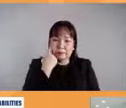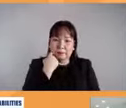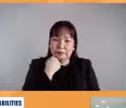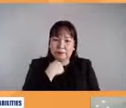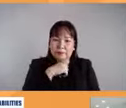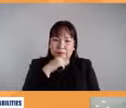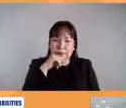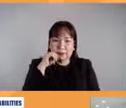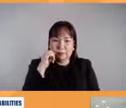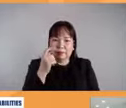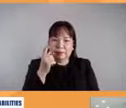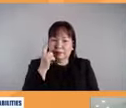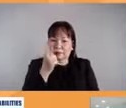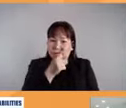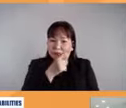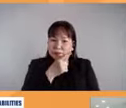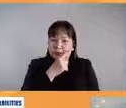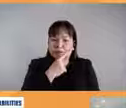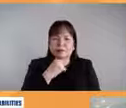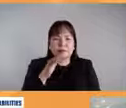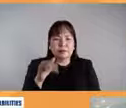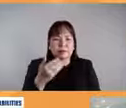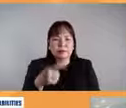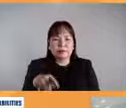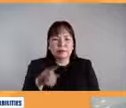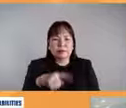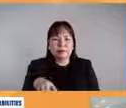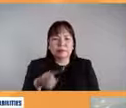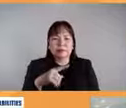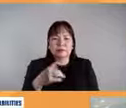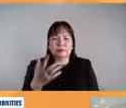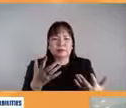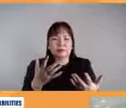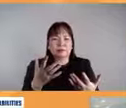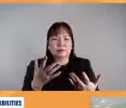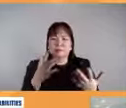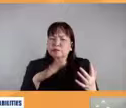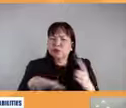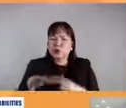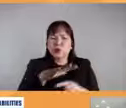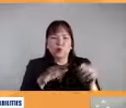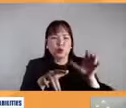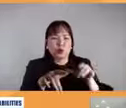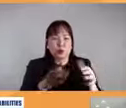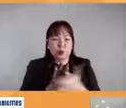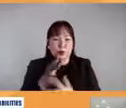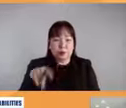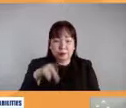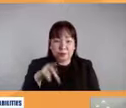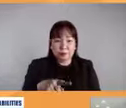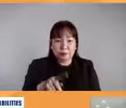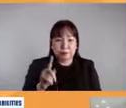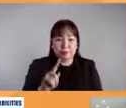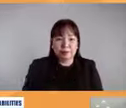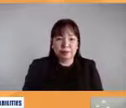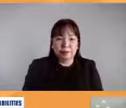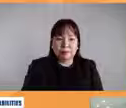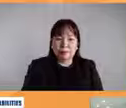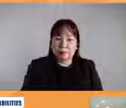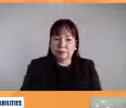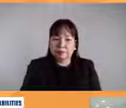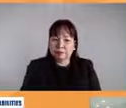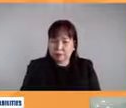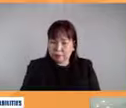kumusta po ang ating estado ng disability rights ngayon sa ating bansa? Well, in comparison